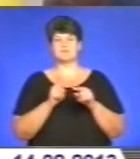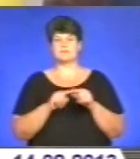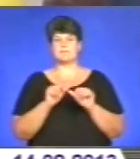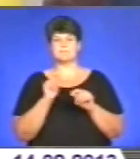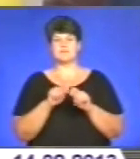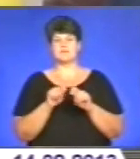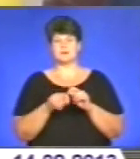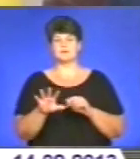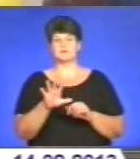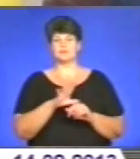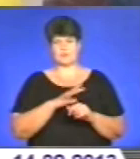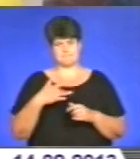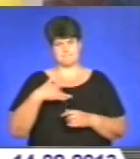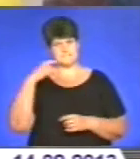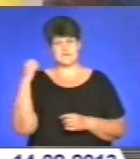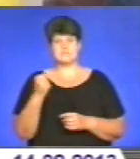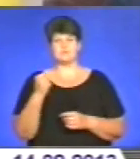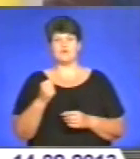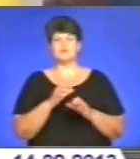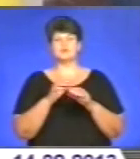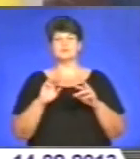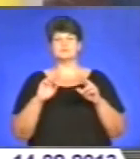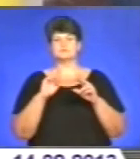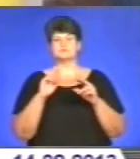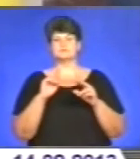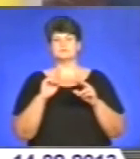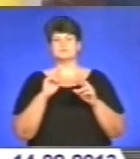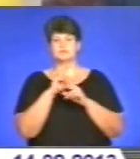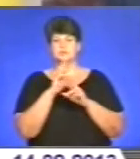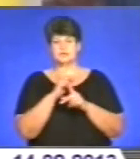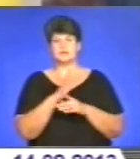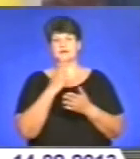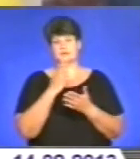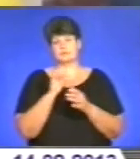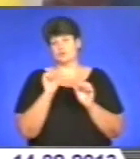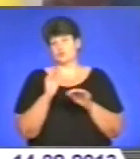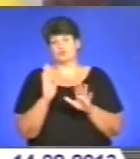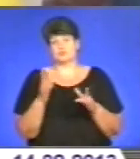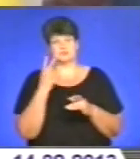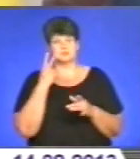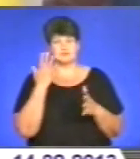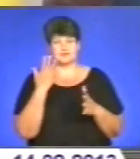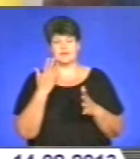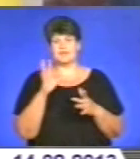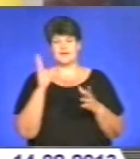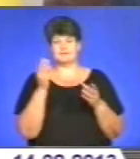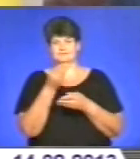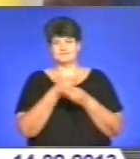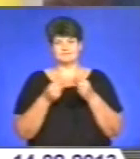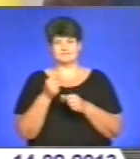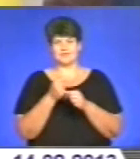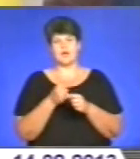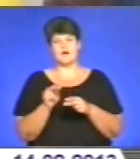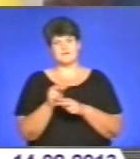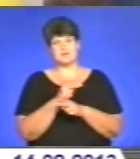відбувалися принципово, щоб недоліки, які, на жаль, завжди можуть бути, не маскувалися, а